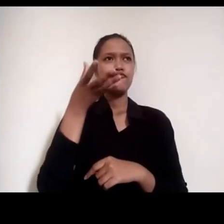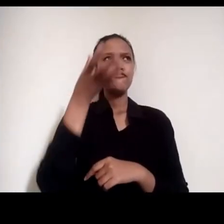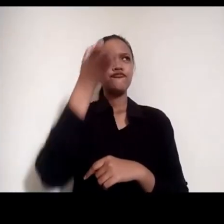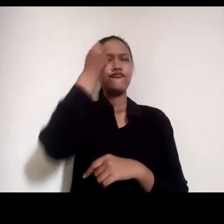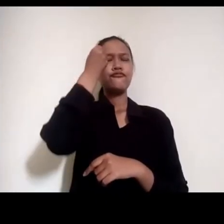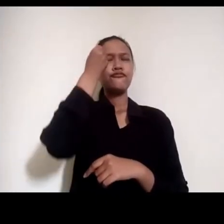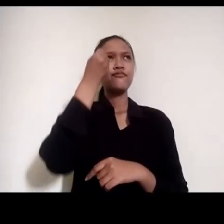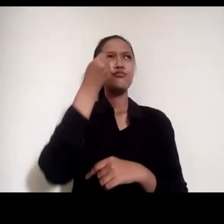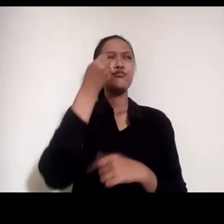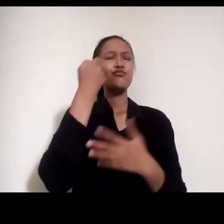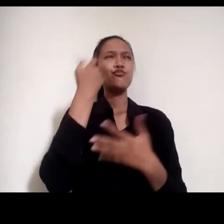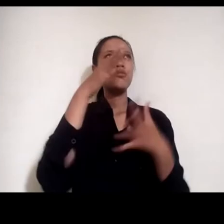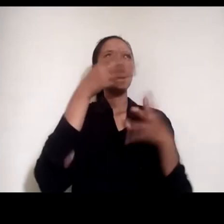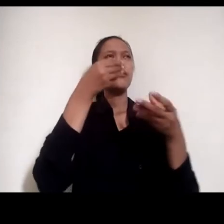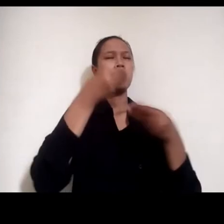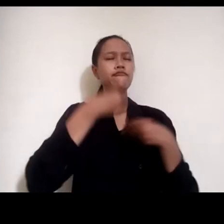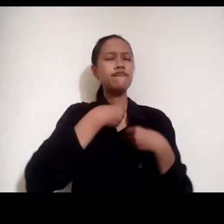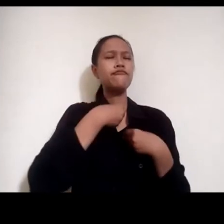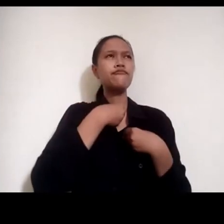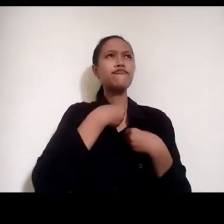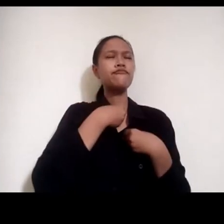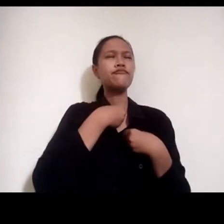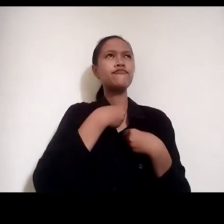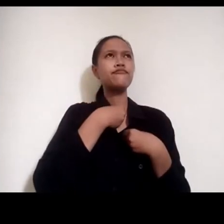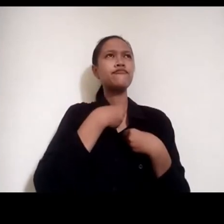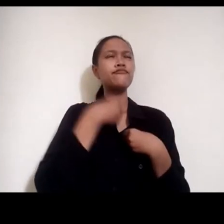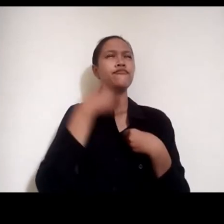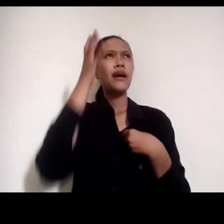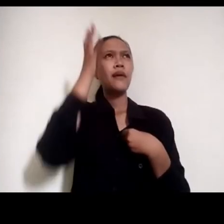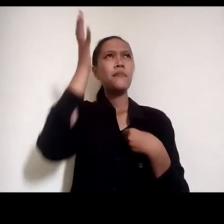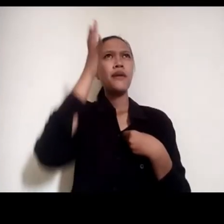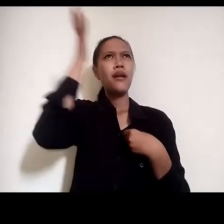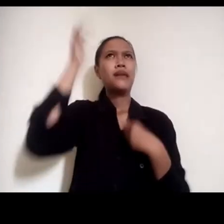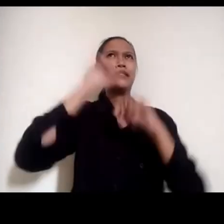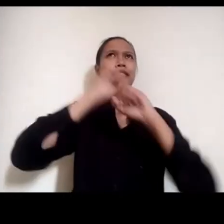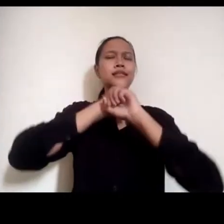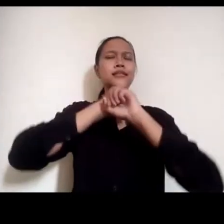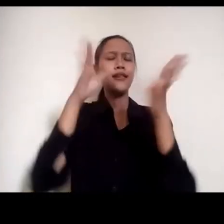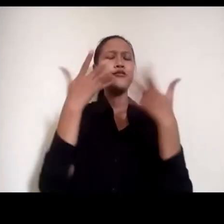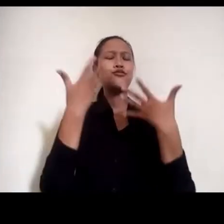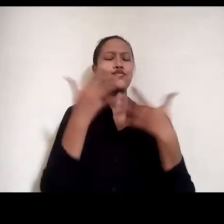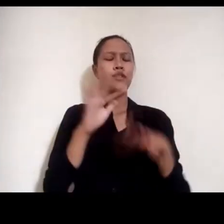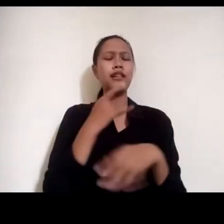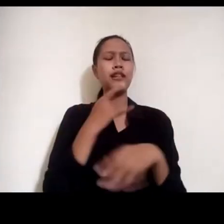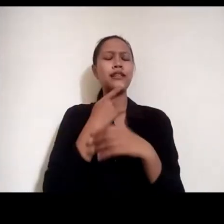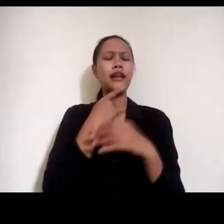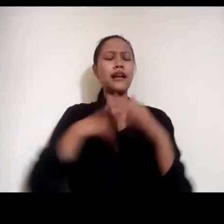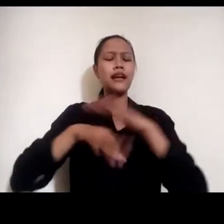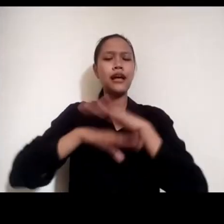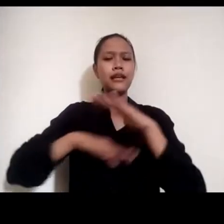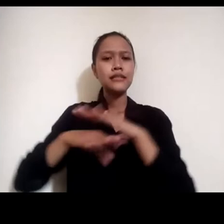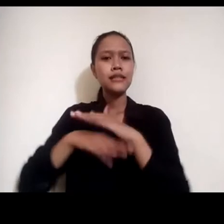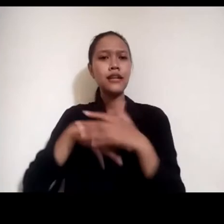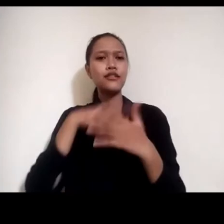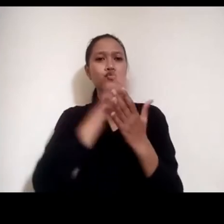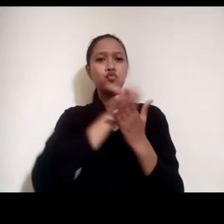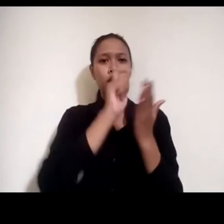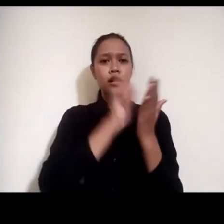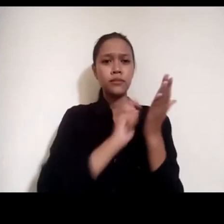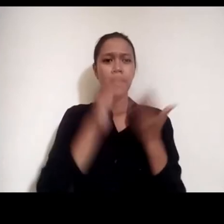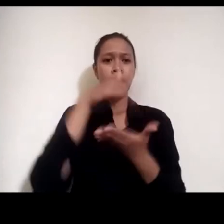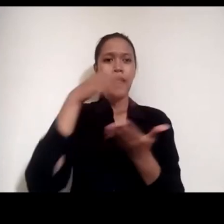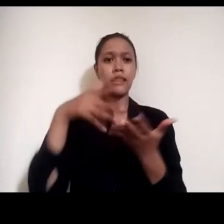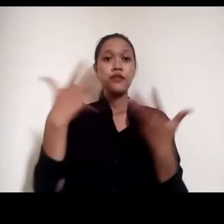gambaran yang jelas terkait dasar jurnalisme data gitu ya dan ini